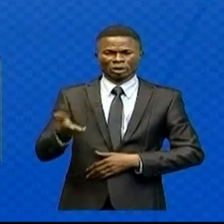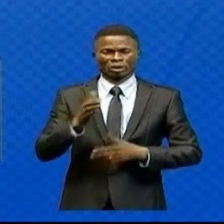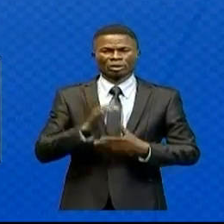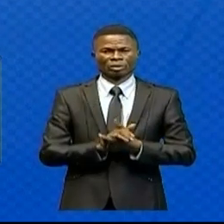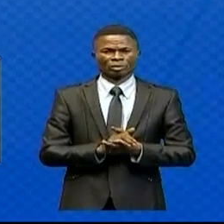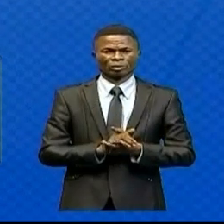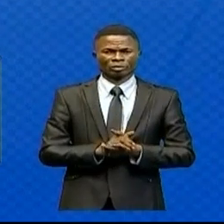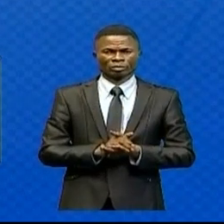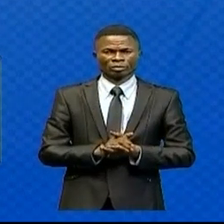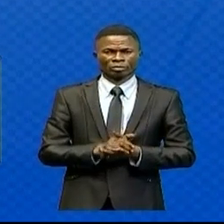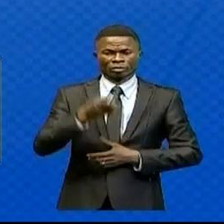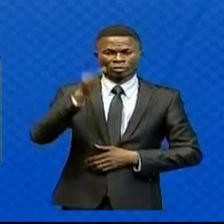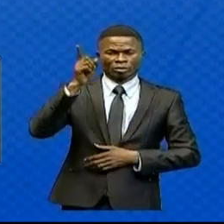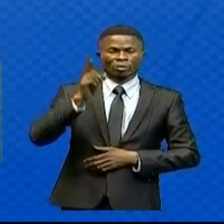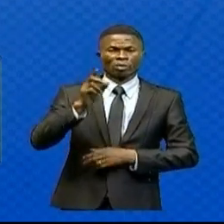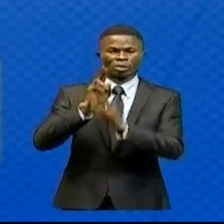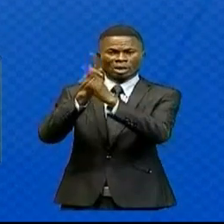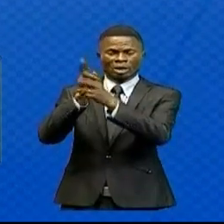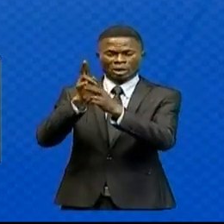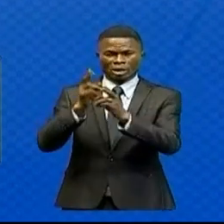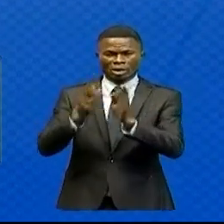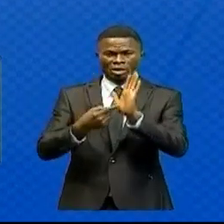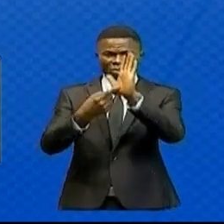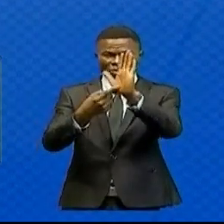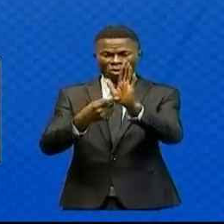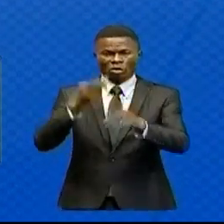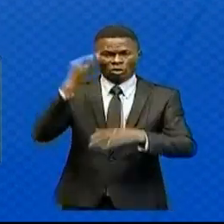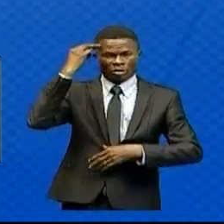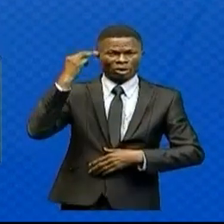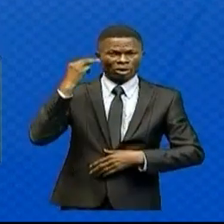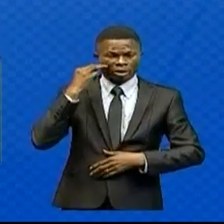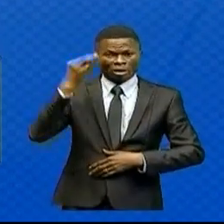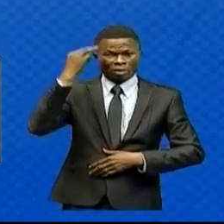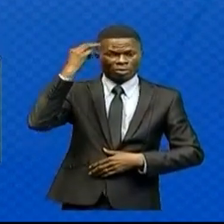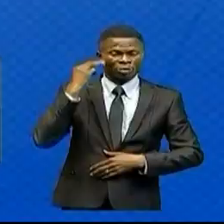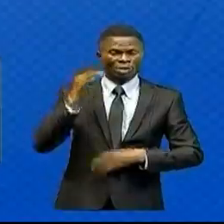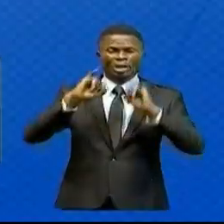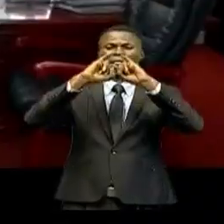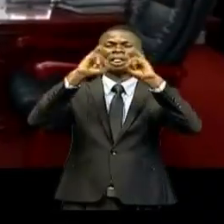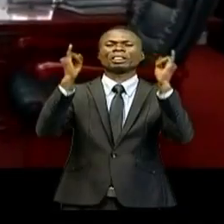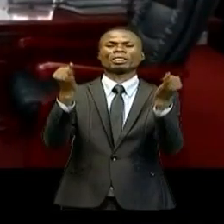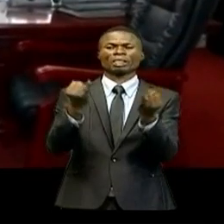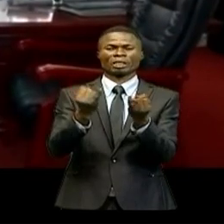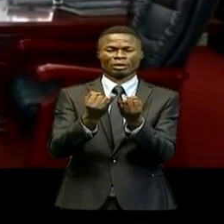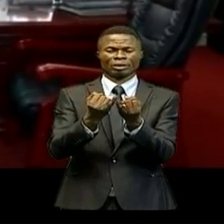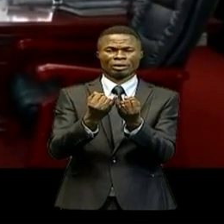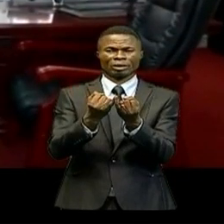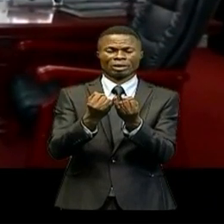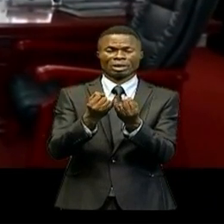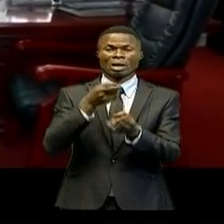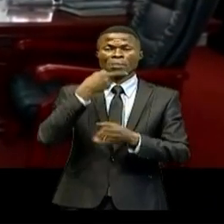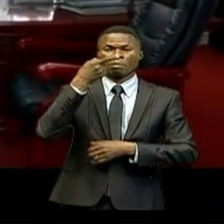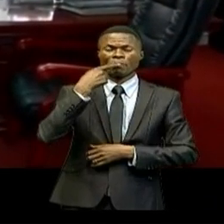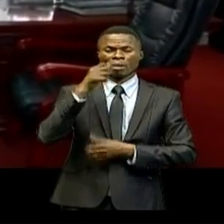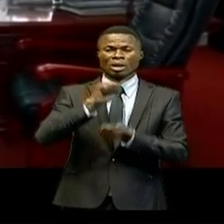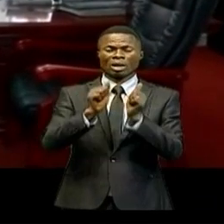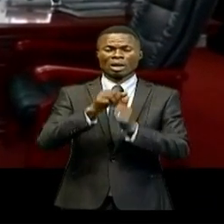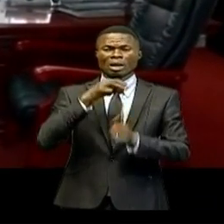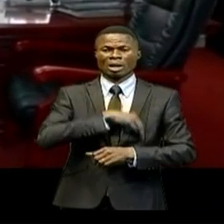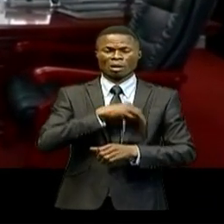Le premier rapport présenté au Conseil par les ministres de l'Industrie a porté sur la mission